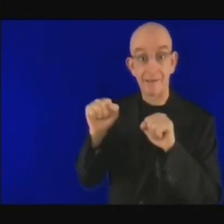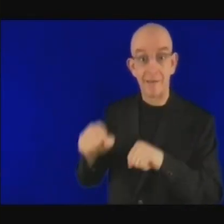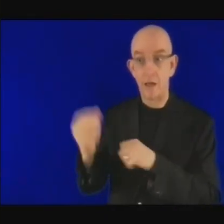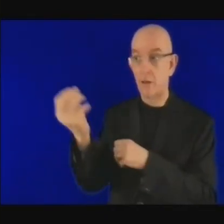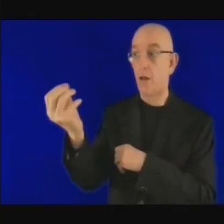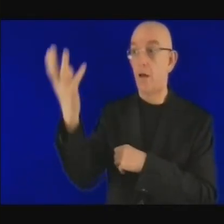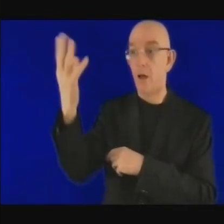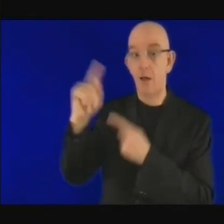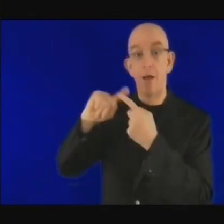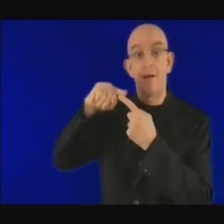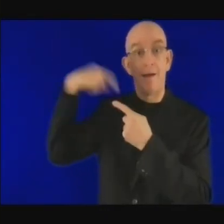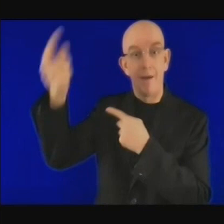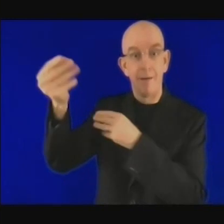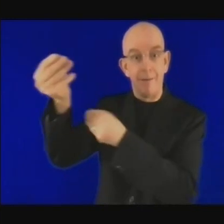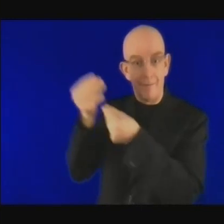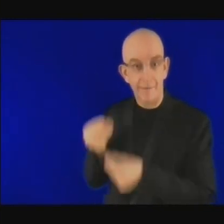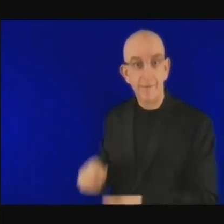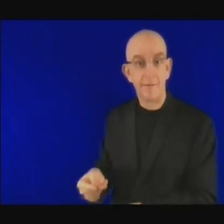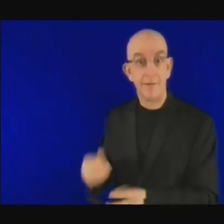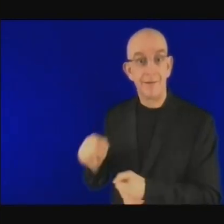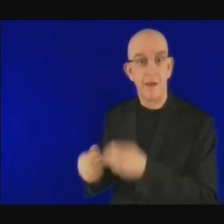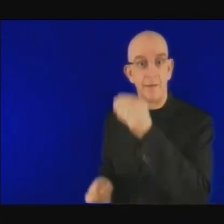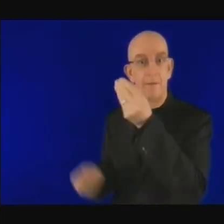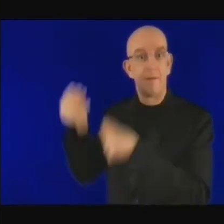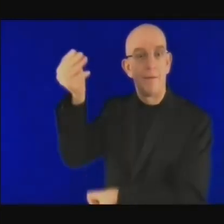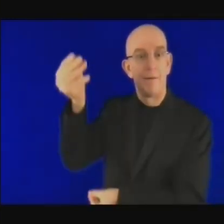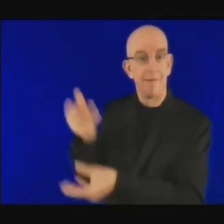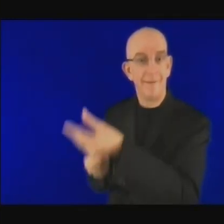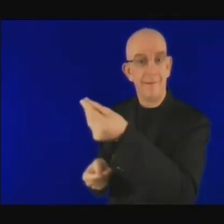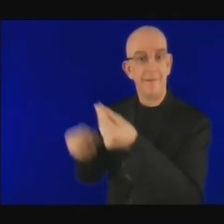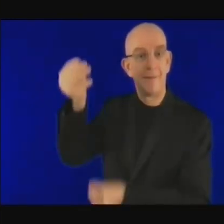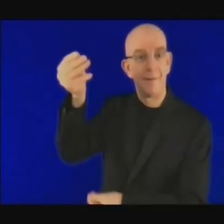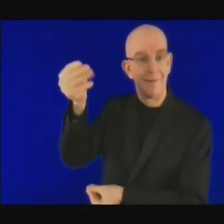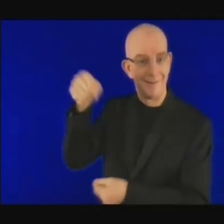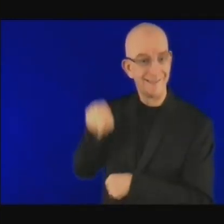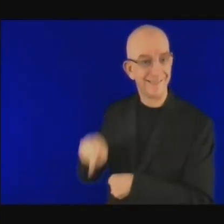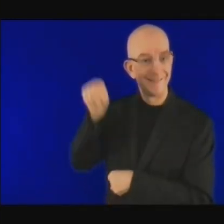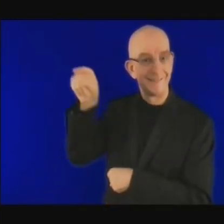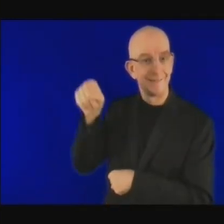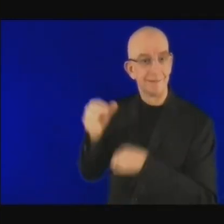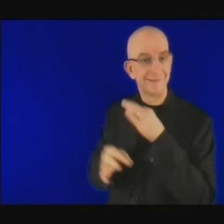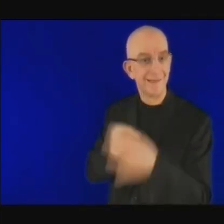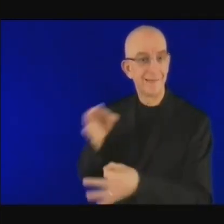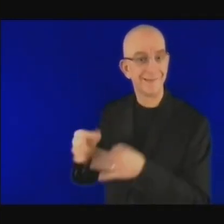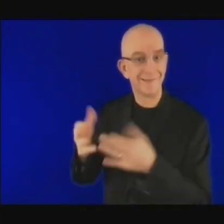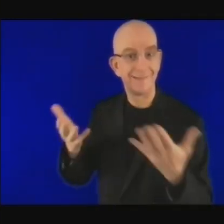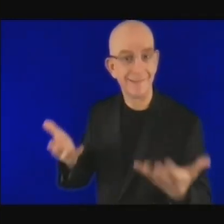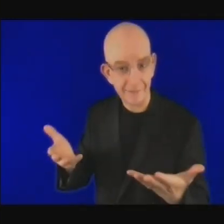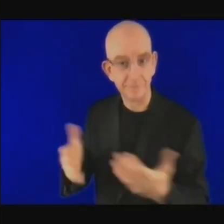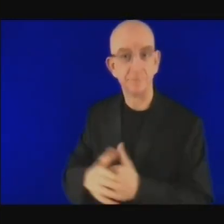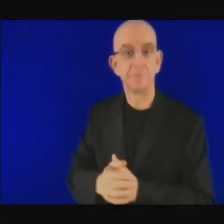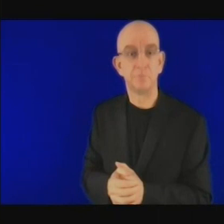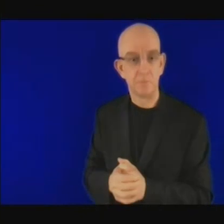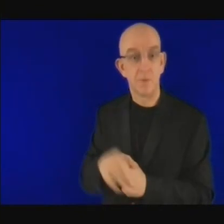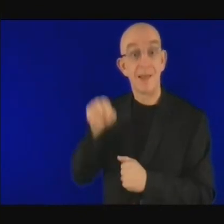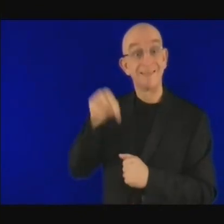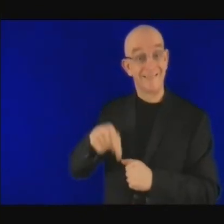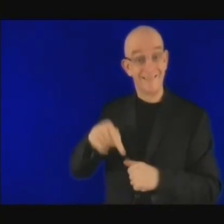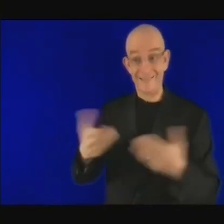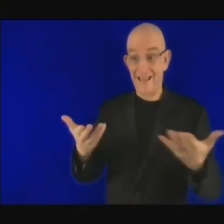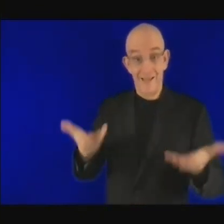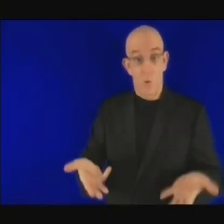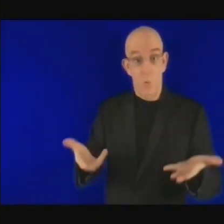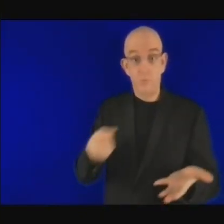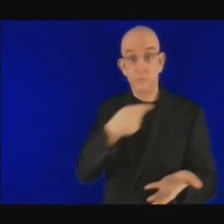bien au-delà des stratégies d'adaptation. Cela se fait à un niveau